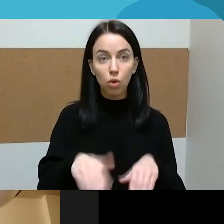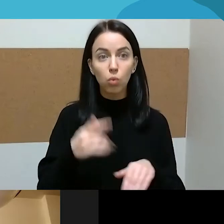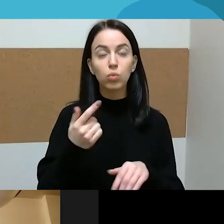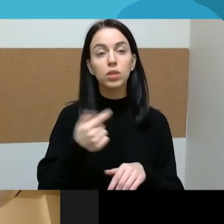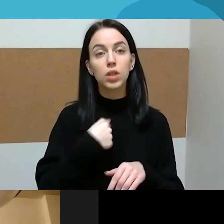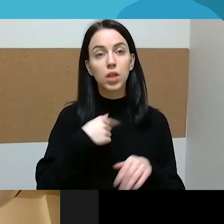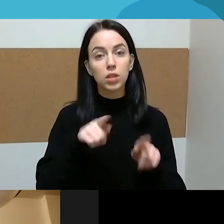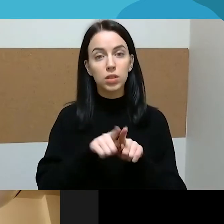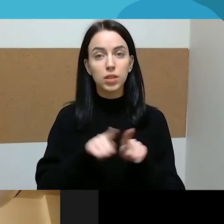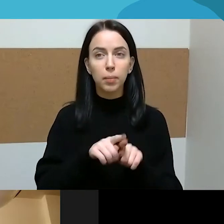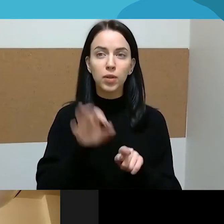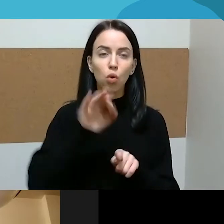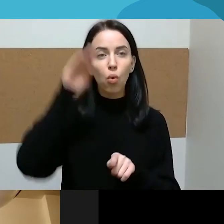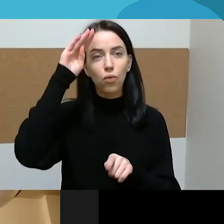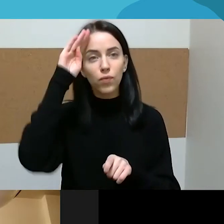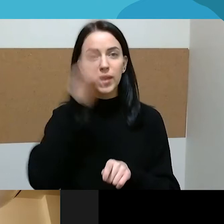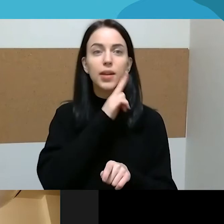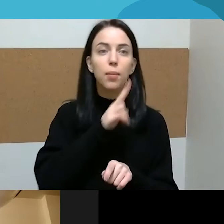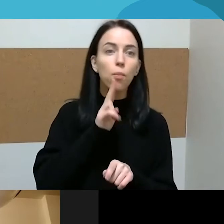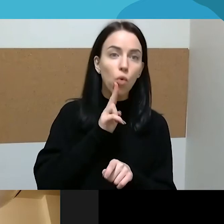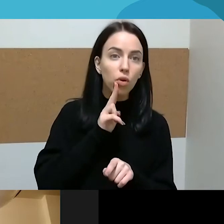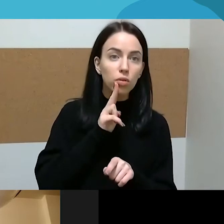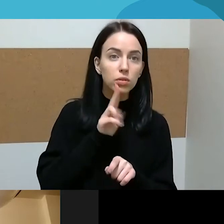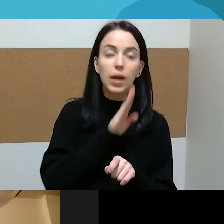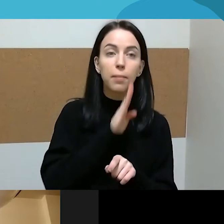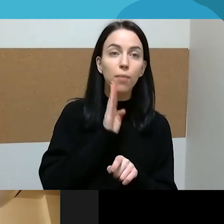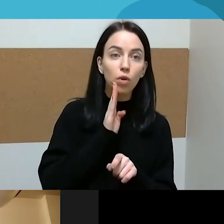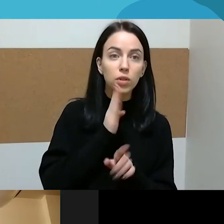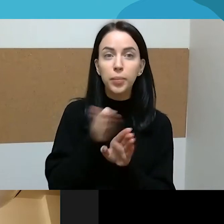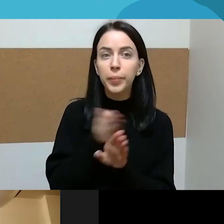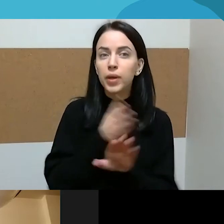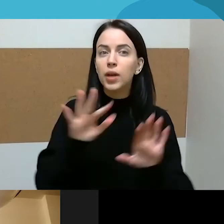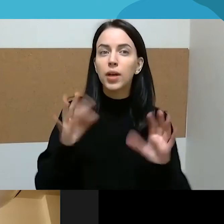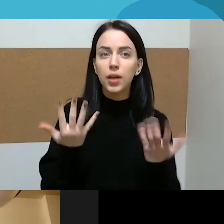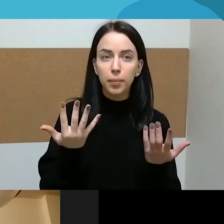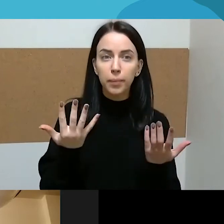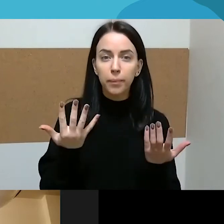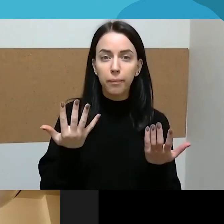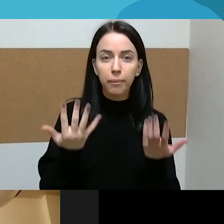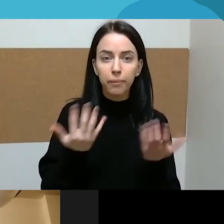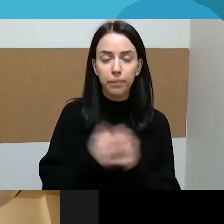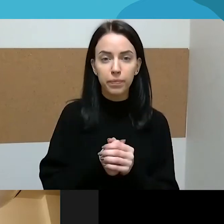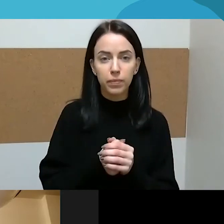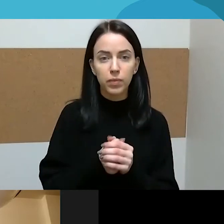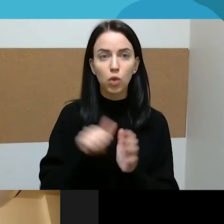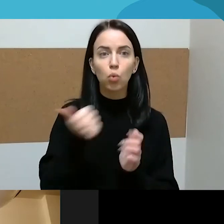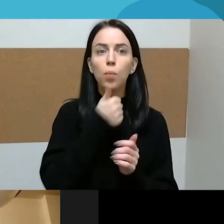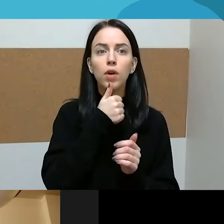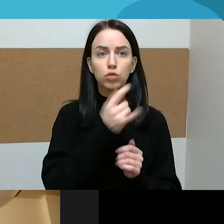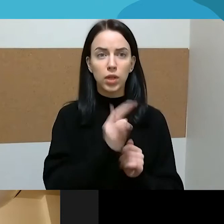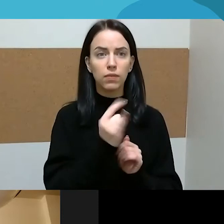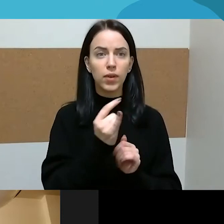ir motės, pasidalinimo kalte, čia atėjęs teretipas iš praeitės, dar kad jeigu vaikas, altanas, basas, tai mama,